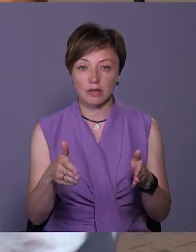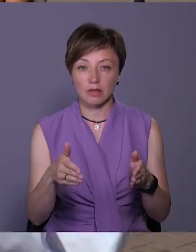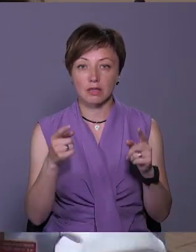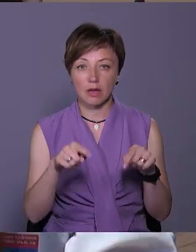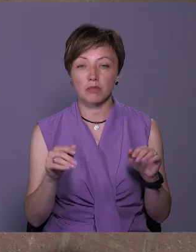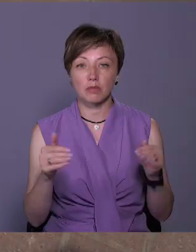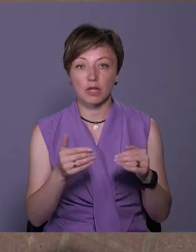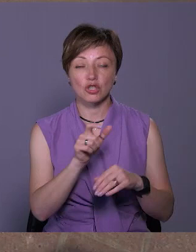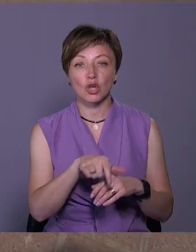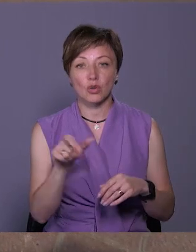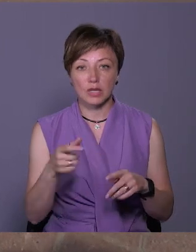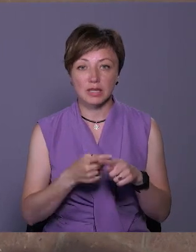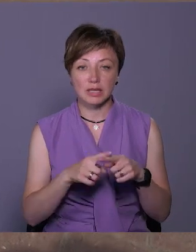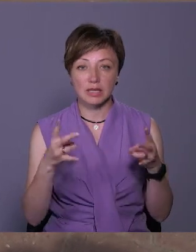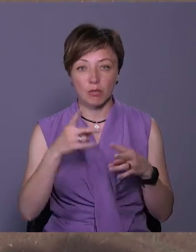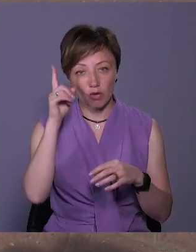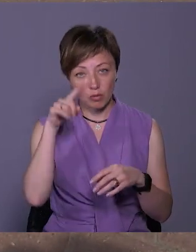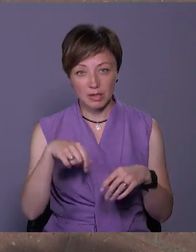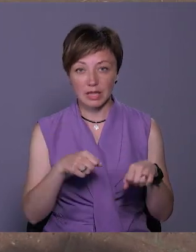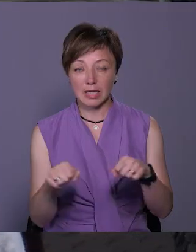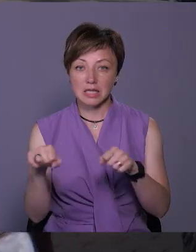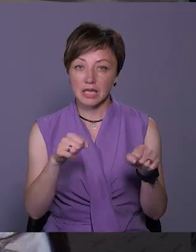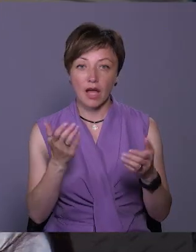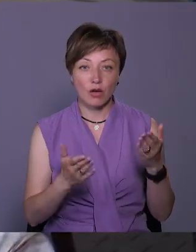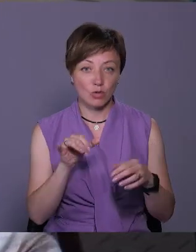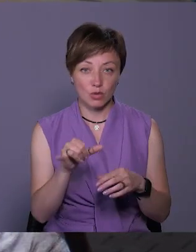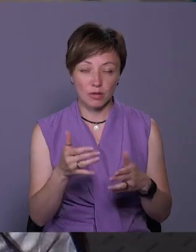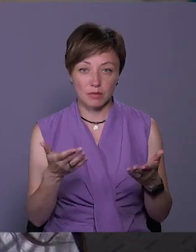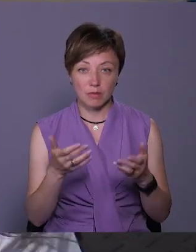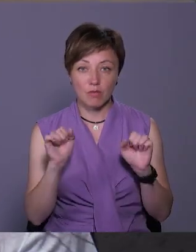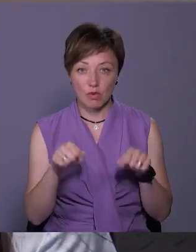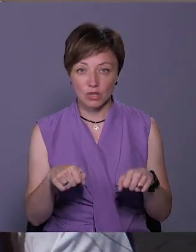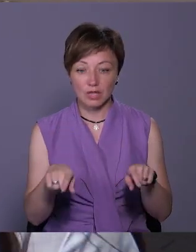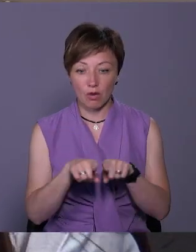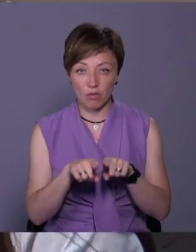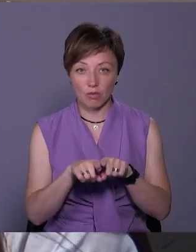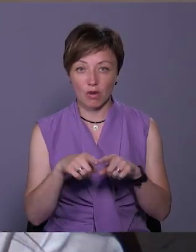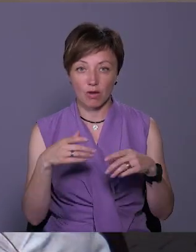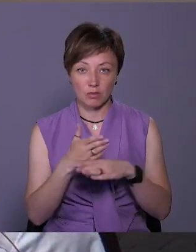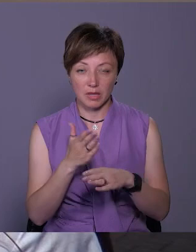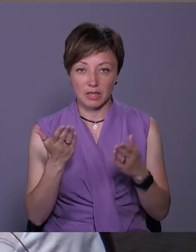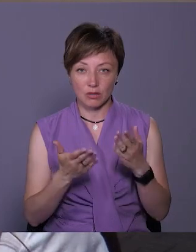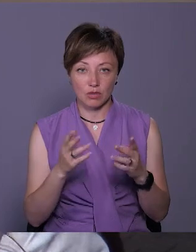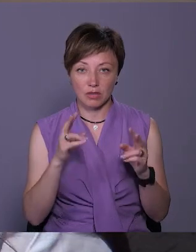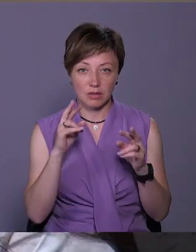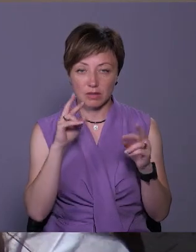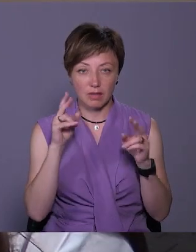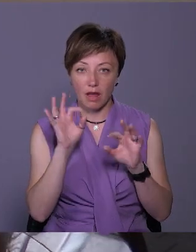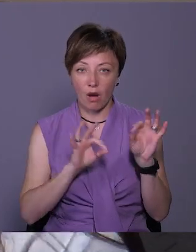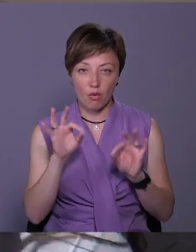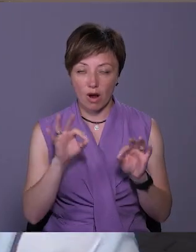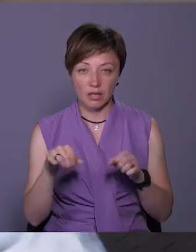там, де менше людей. Це надаше вміти їздити, бо ти можеш і на такому розбитися, якщо ти будеш неакуратно їздити.